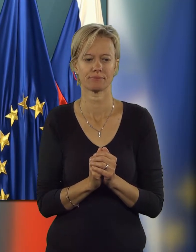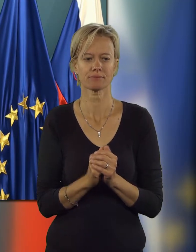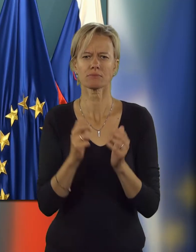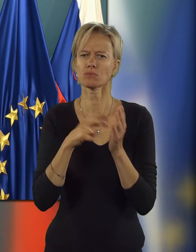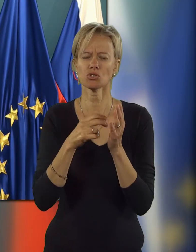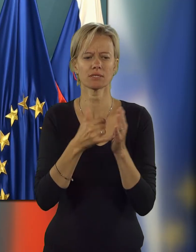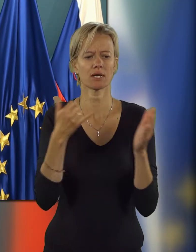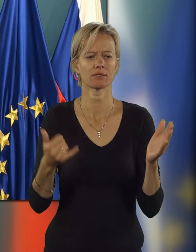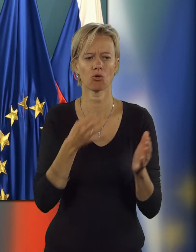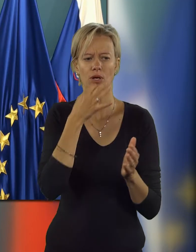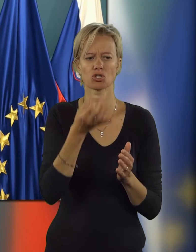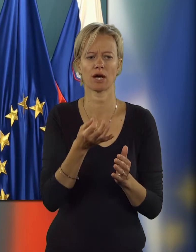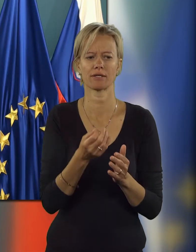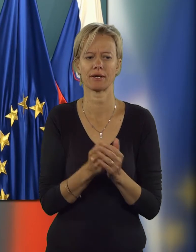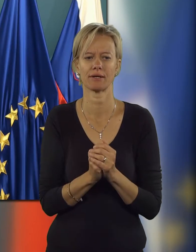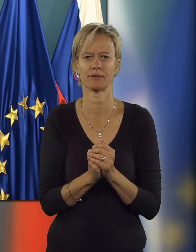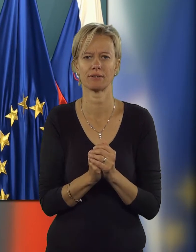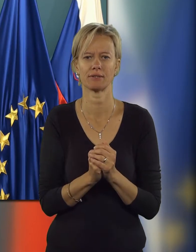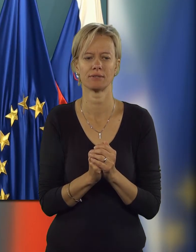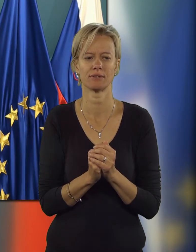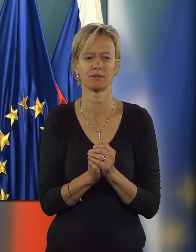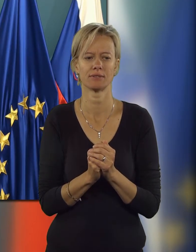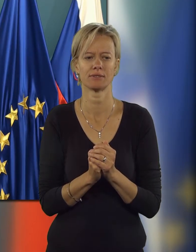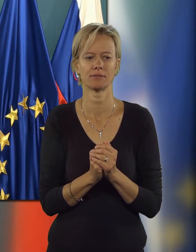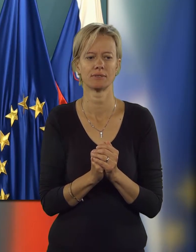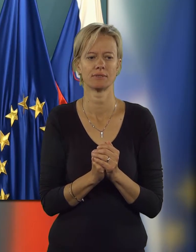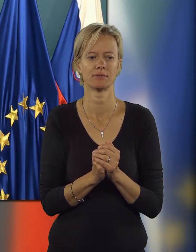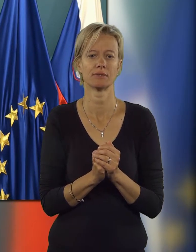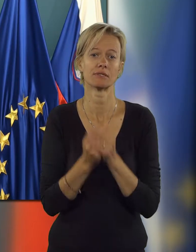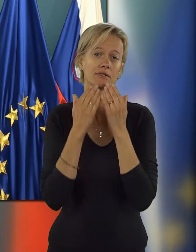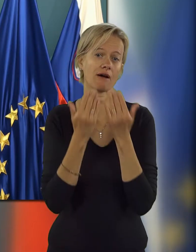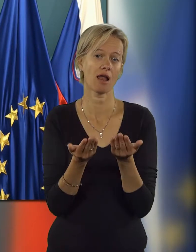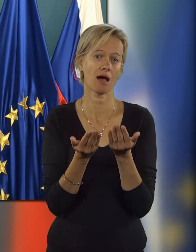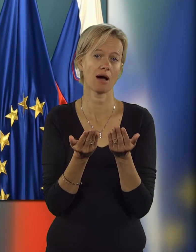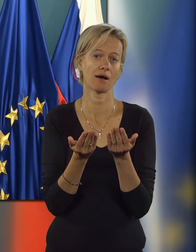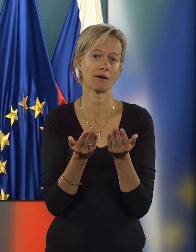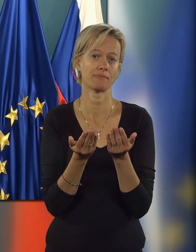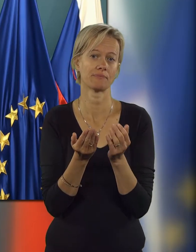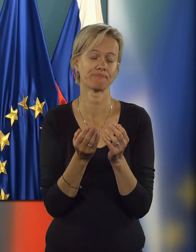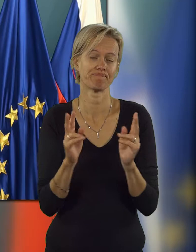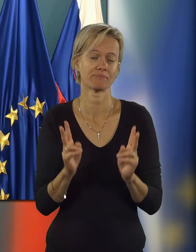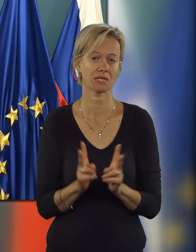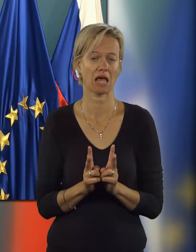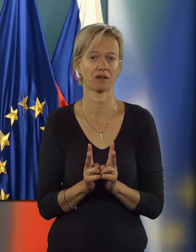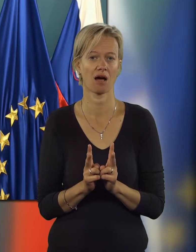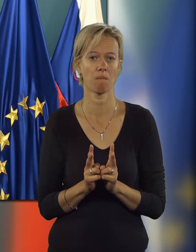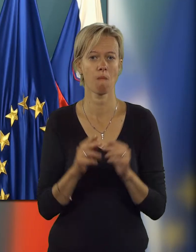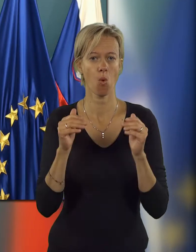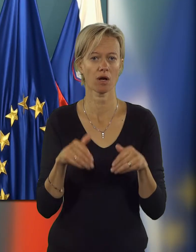Še zadnje vprašanje, financije ustraja na tretjem krogu. Hvala lepa. Skratka,